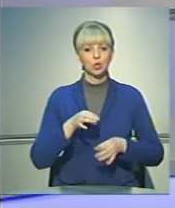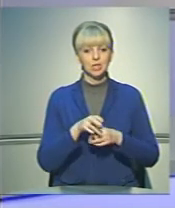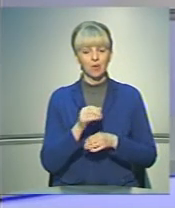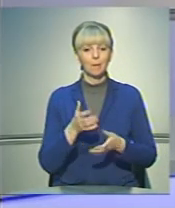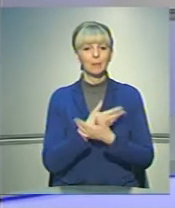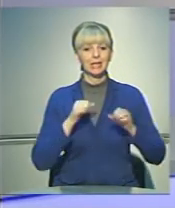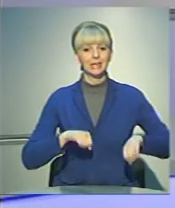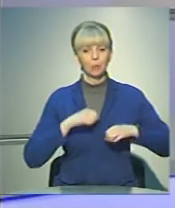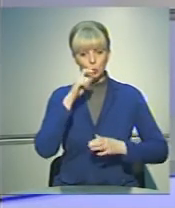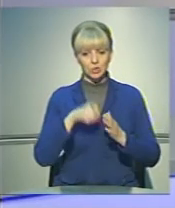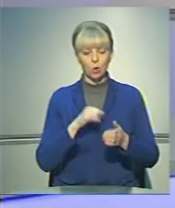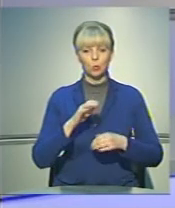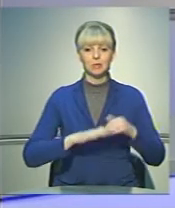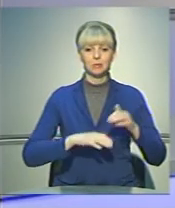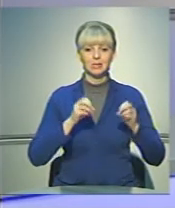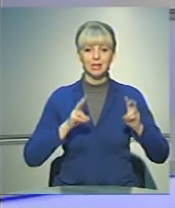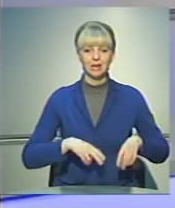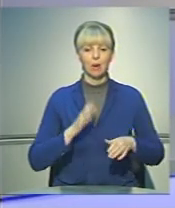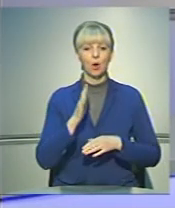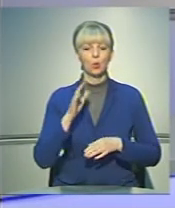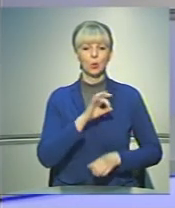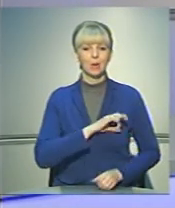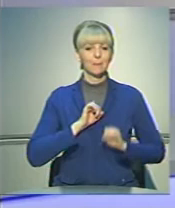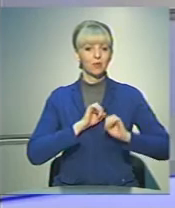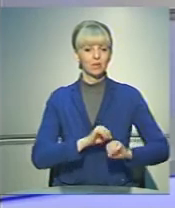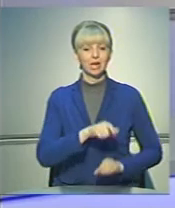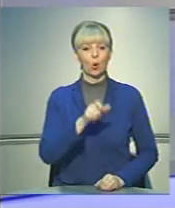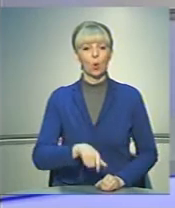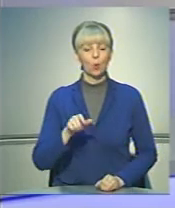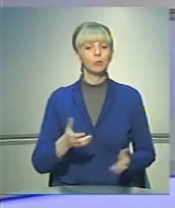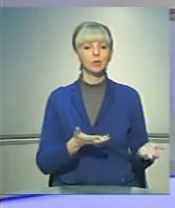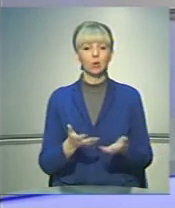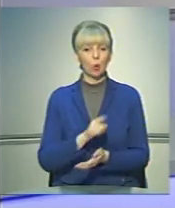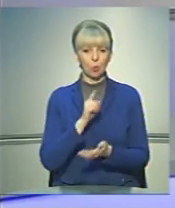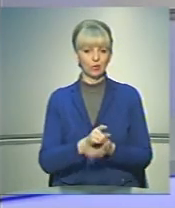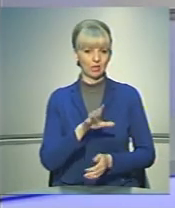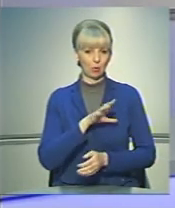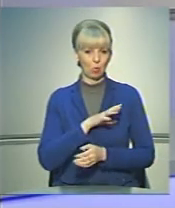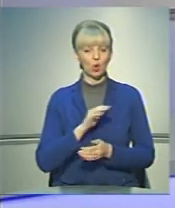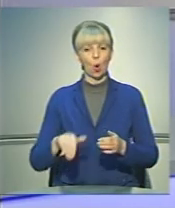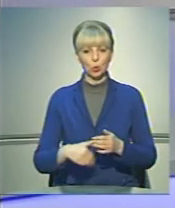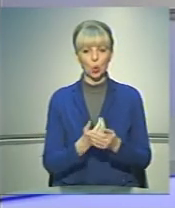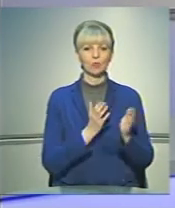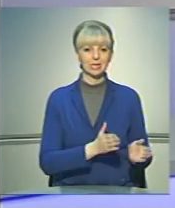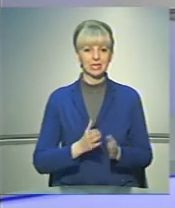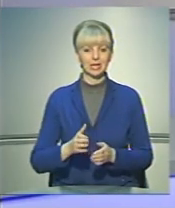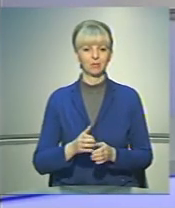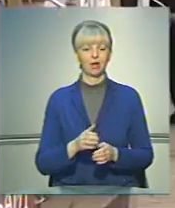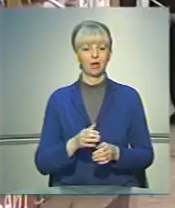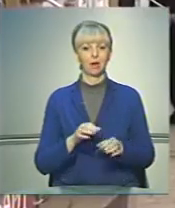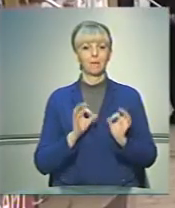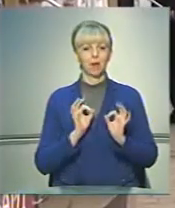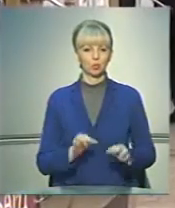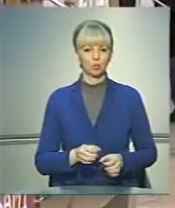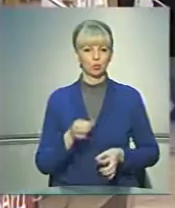намагалися дізнатися у фахівців, майбутніх правників та громадян, якою ж повинна бути оновлена система правосуддя.